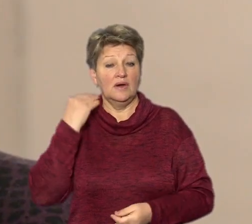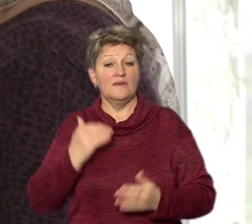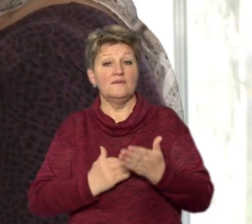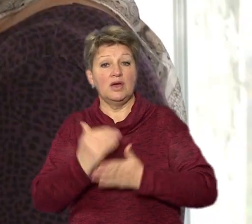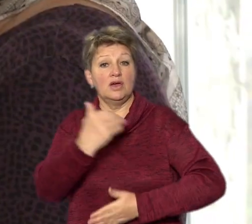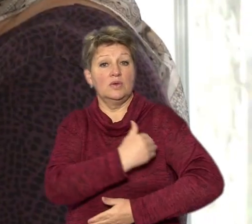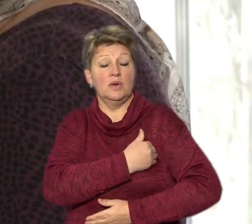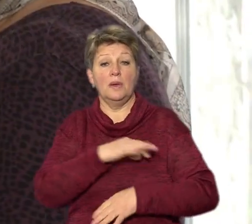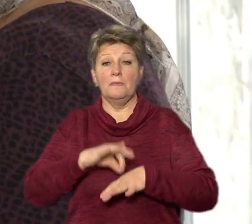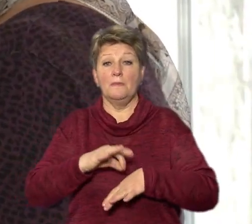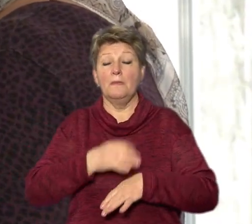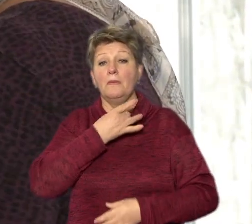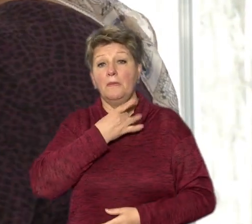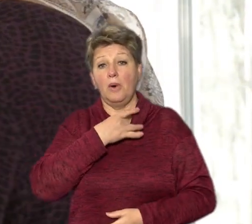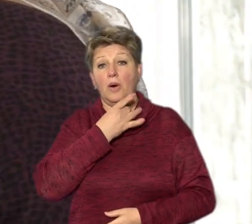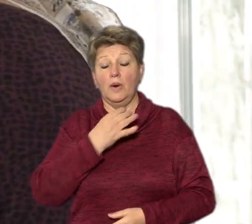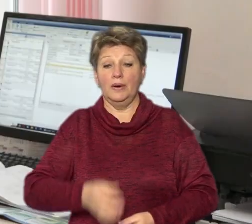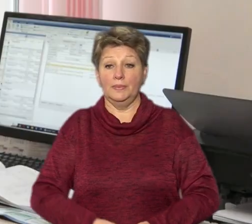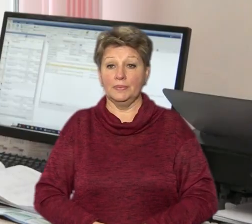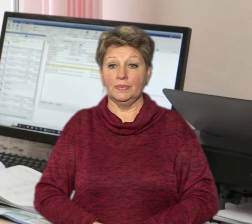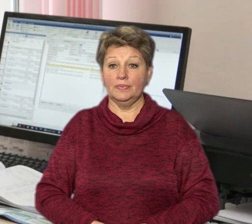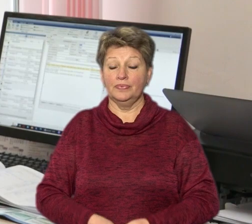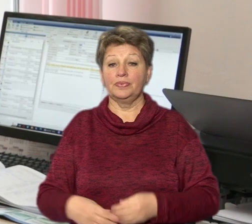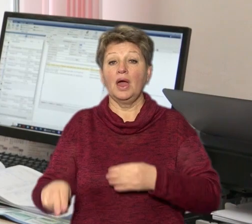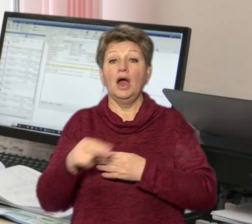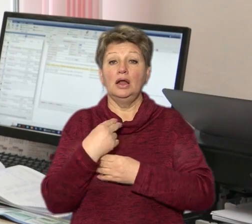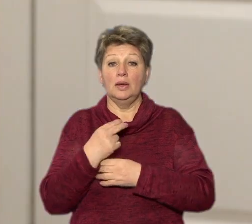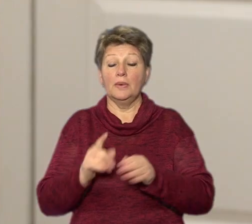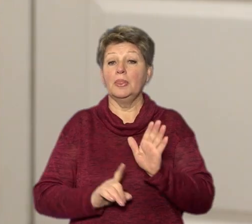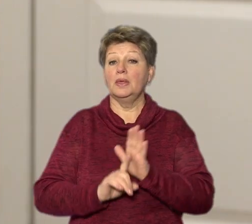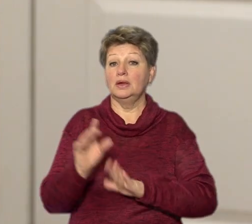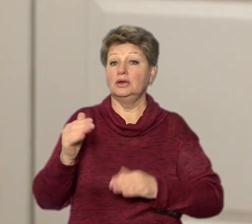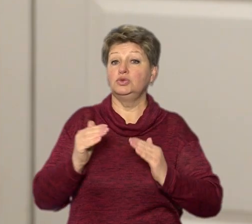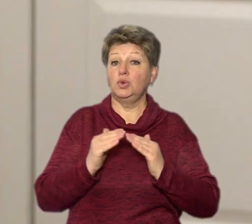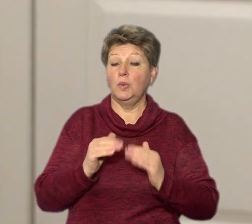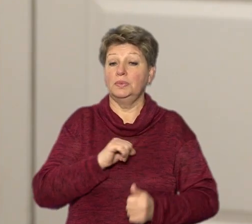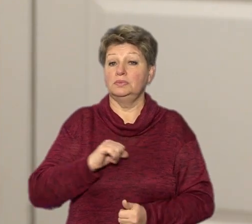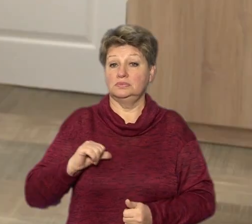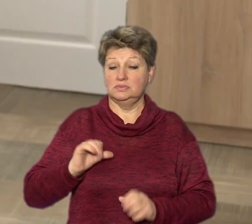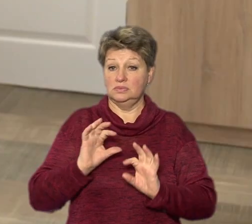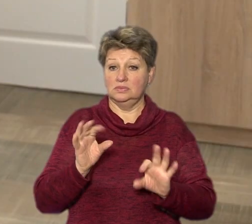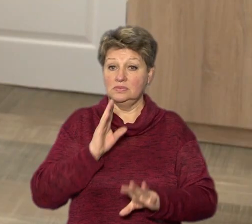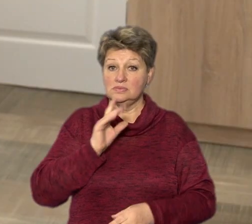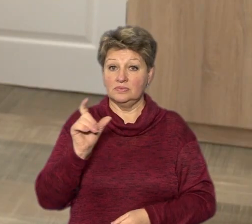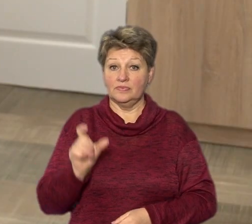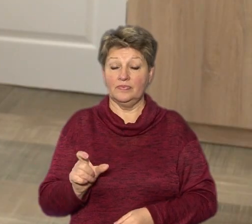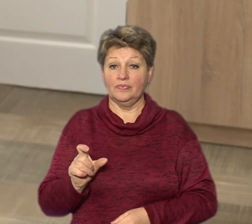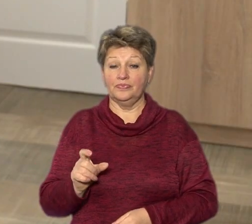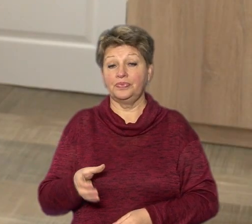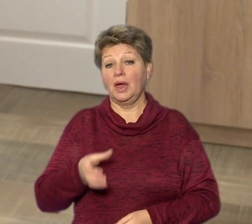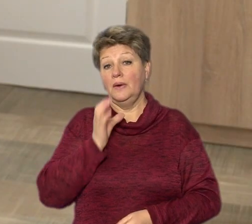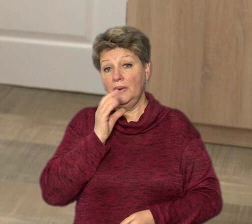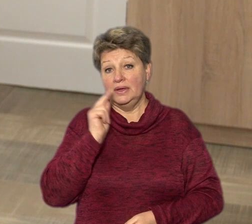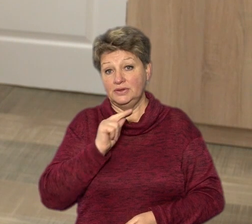горлі. Горло, що в нас чекає. Лікуватися почала вдома, розповідає пані Ольга. Чи є шипшини,